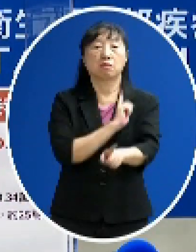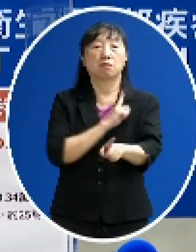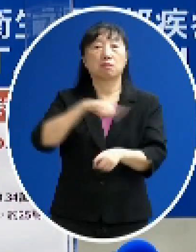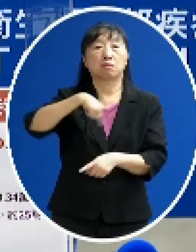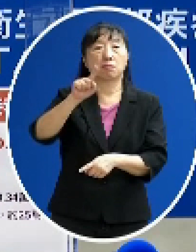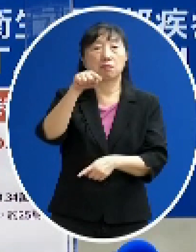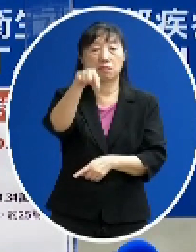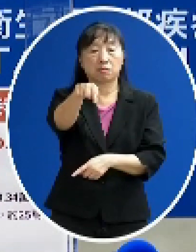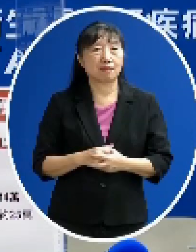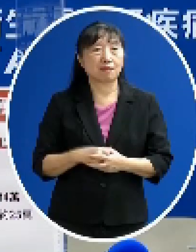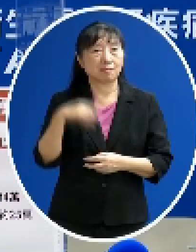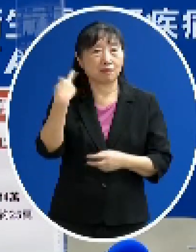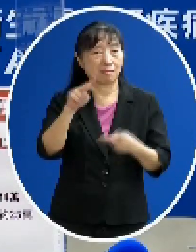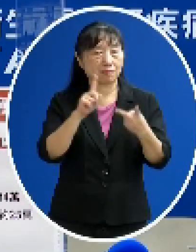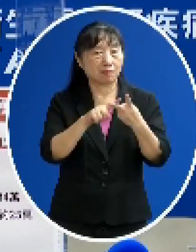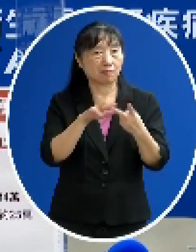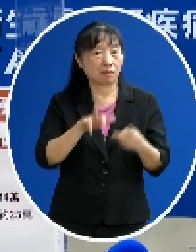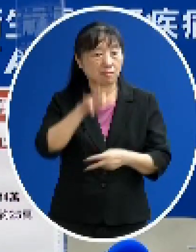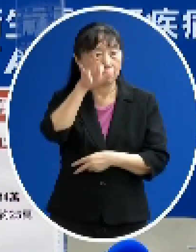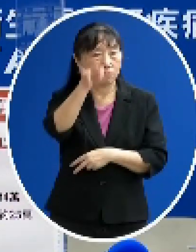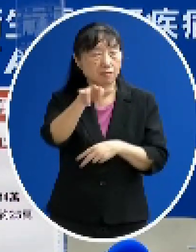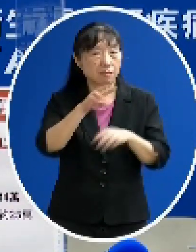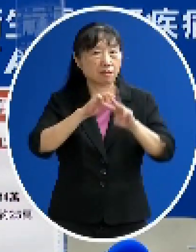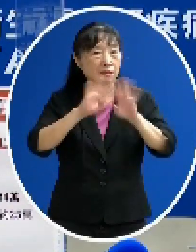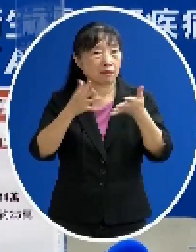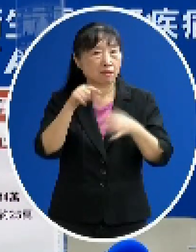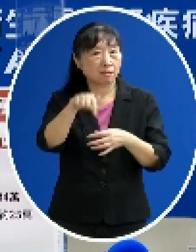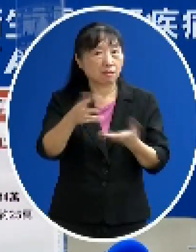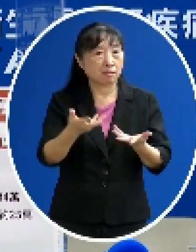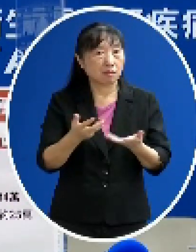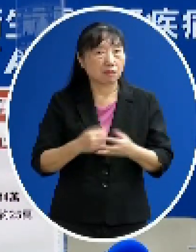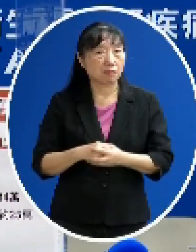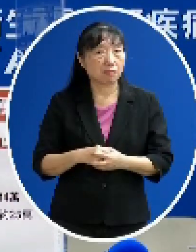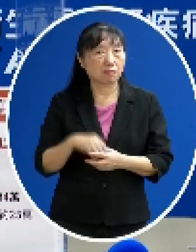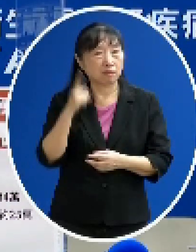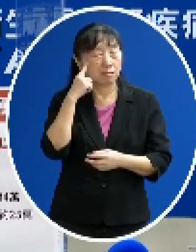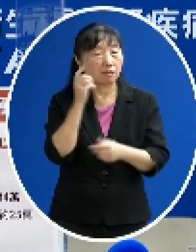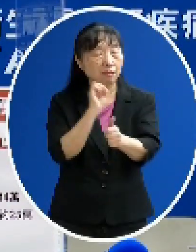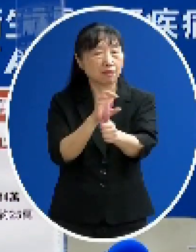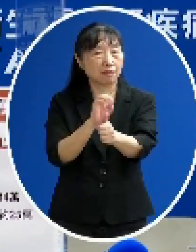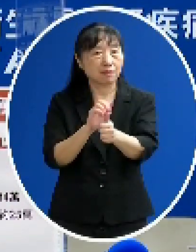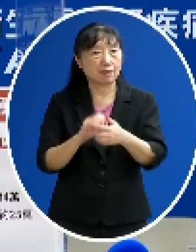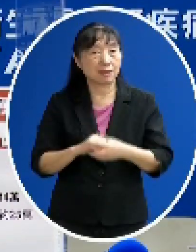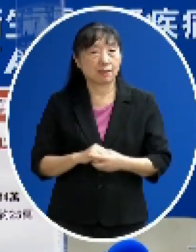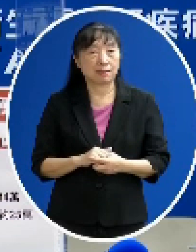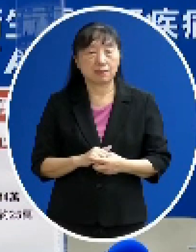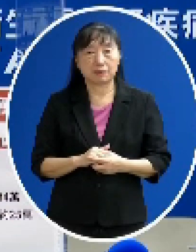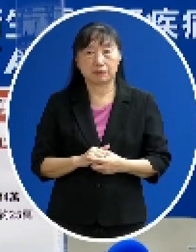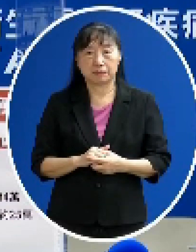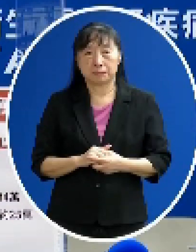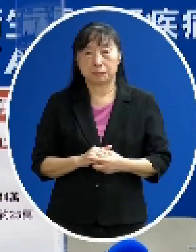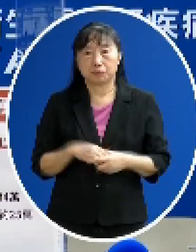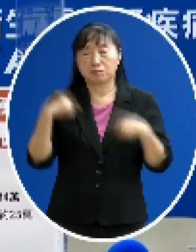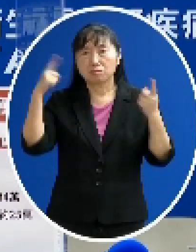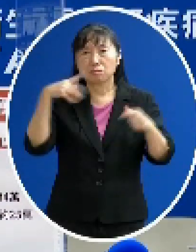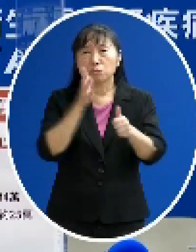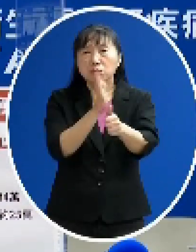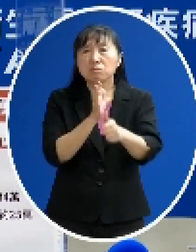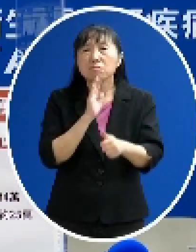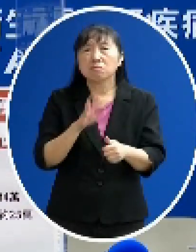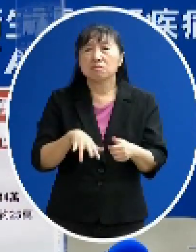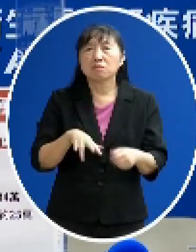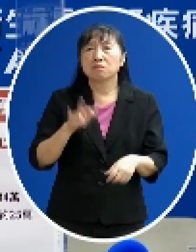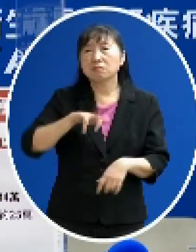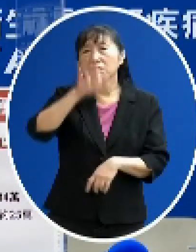那就在國外打 出國這事情我想也稍微跟大家溝通一下就是常常在問說出國留學